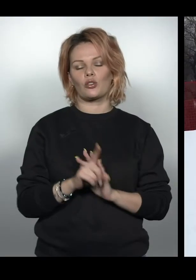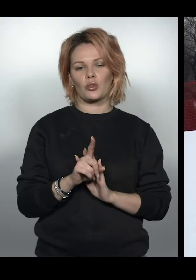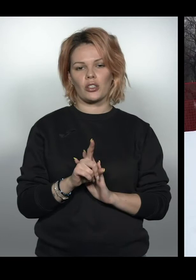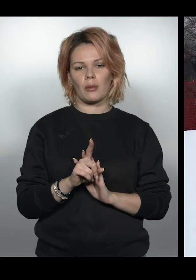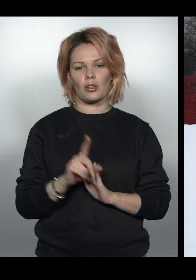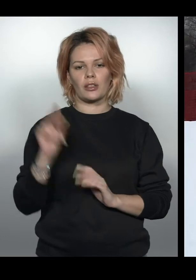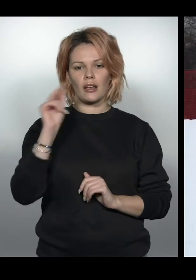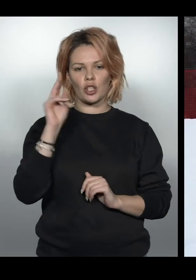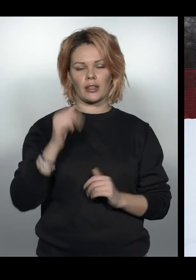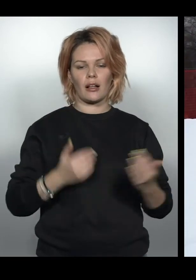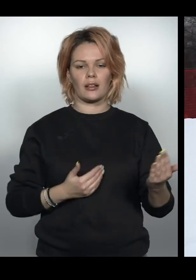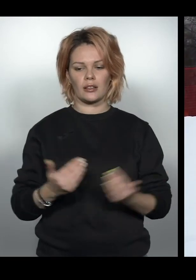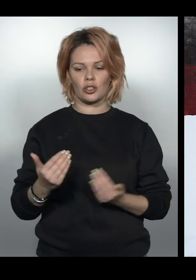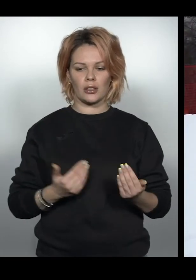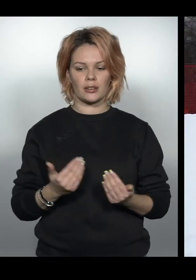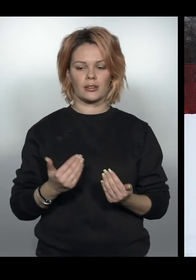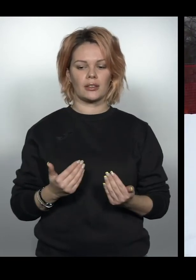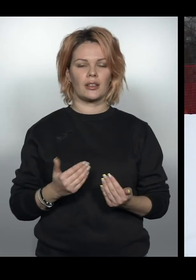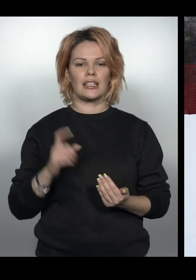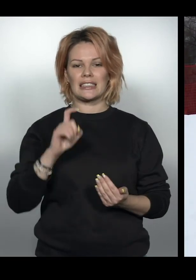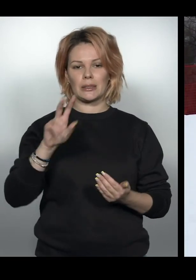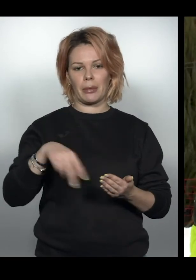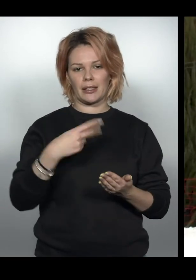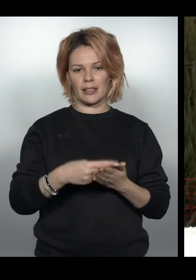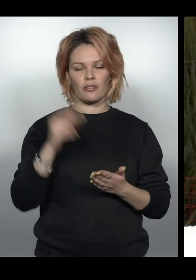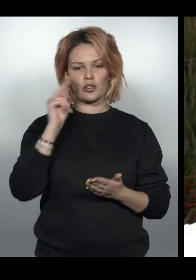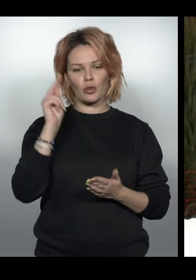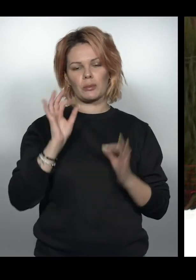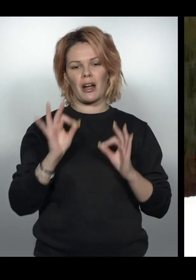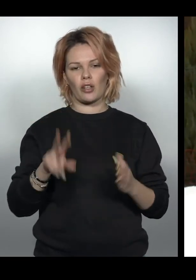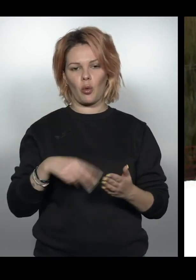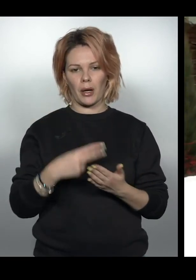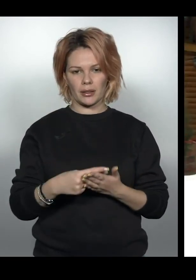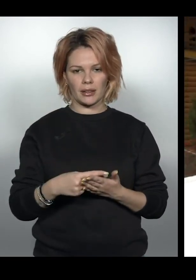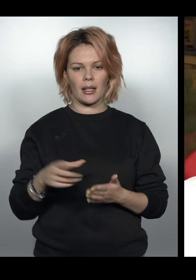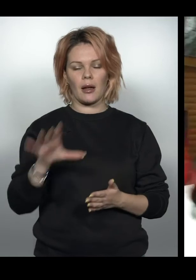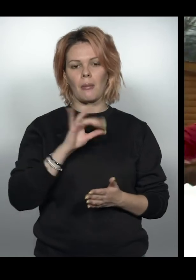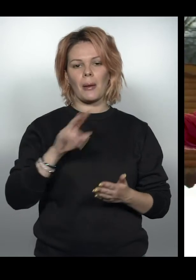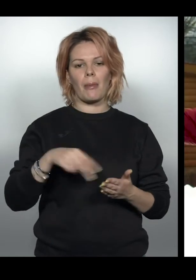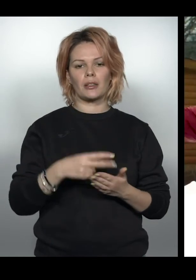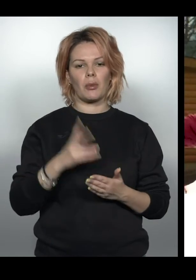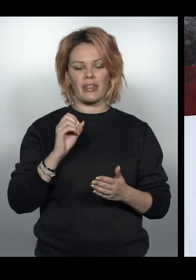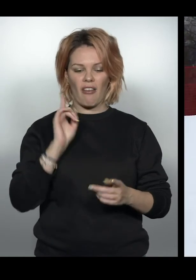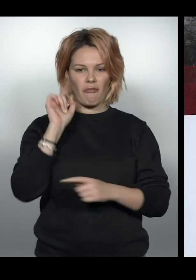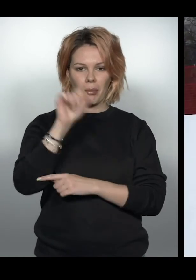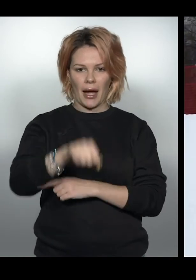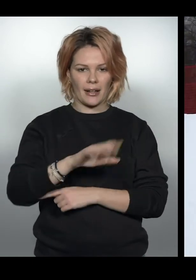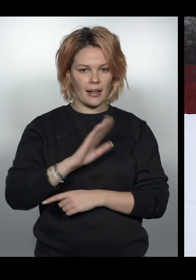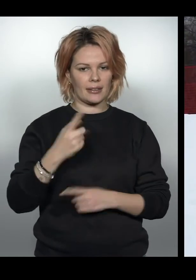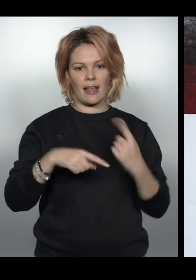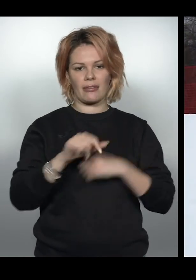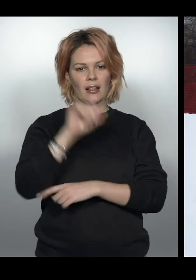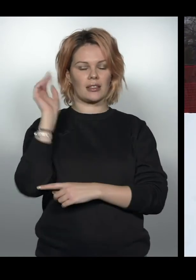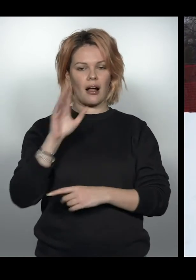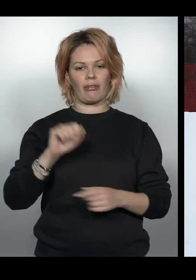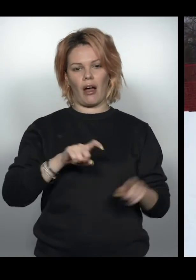Розпочинаємо навчання на лижах з падіння. Учимося правильно падати. Тобто ми падаємо не вперед, не